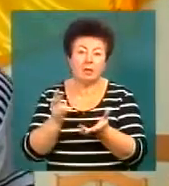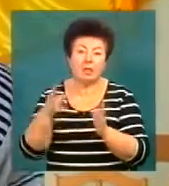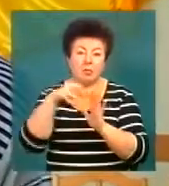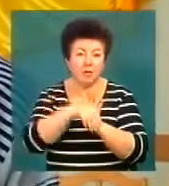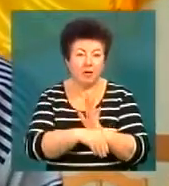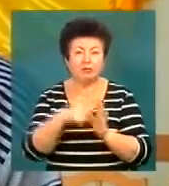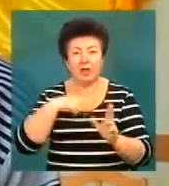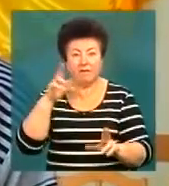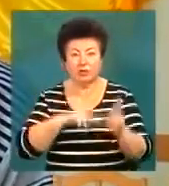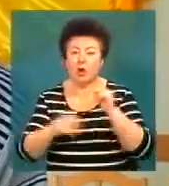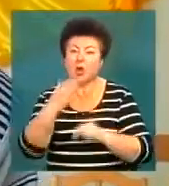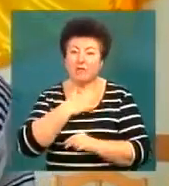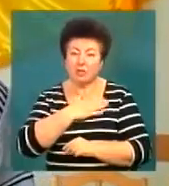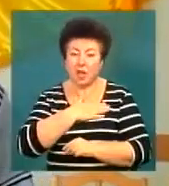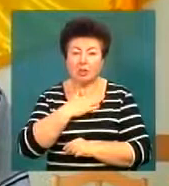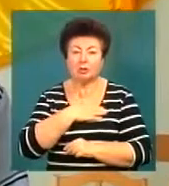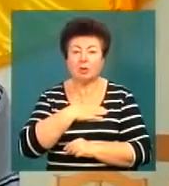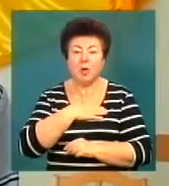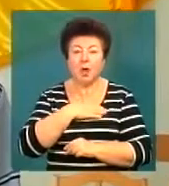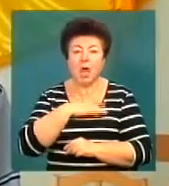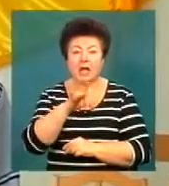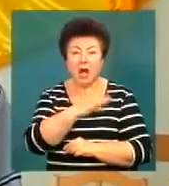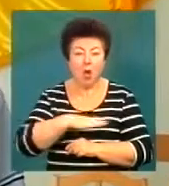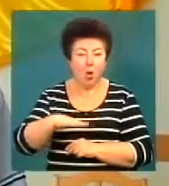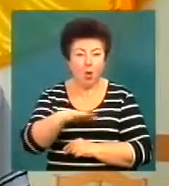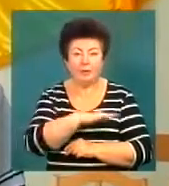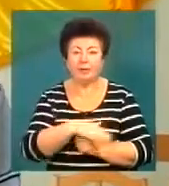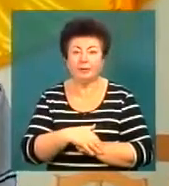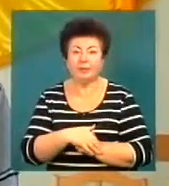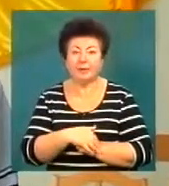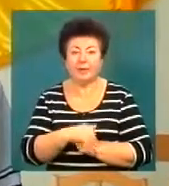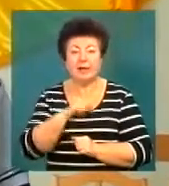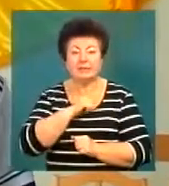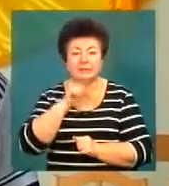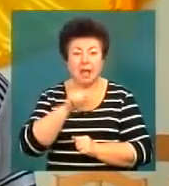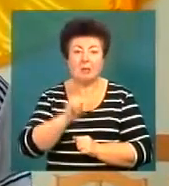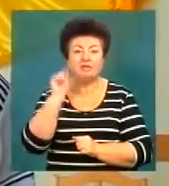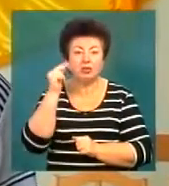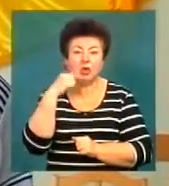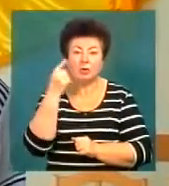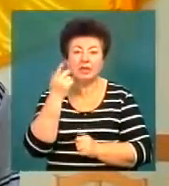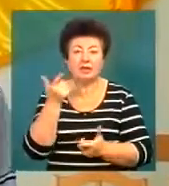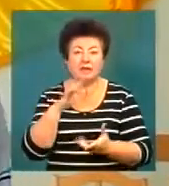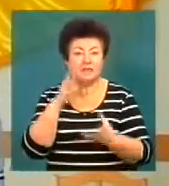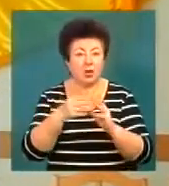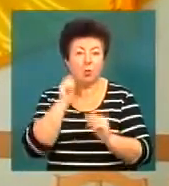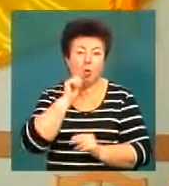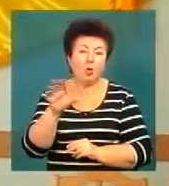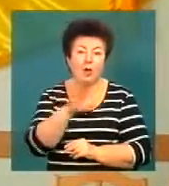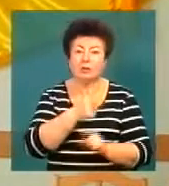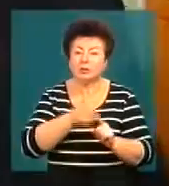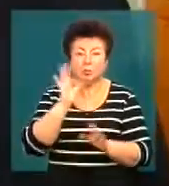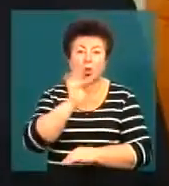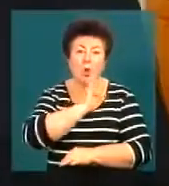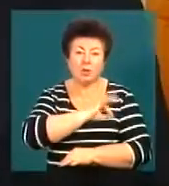впроваджувати, я вважаю, в нашому регіоні, саме в Чернігівській області, взагалом в Україні також це